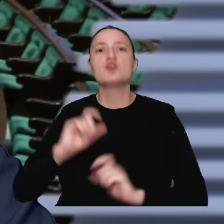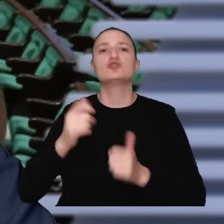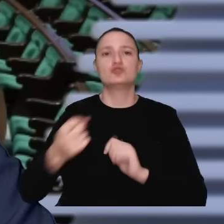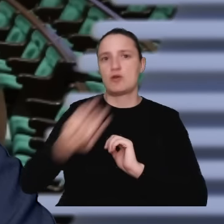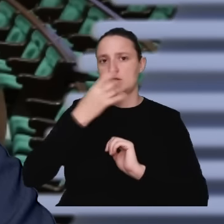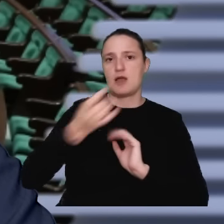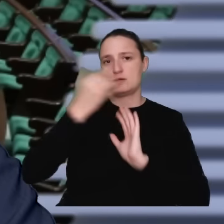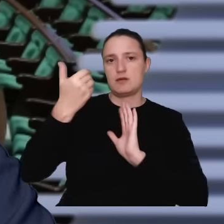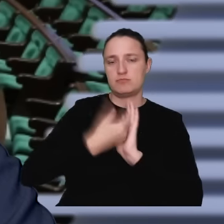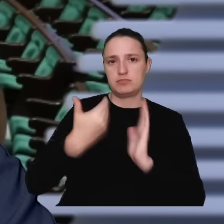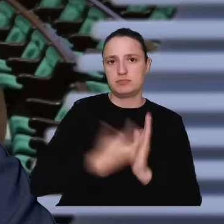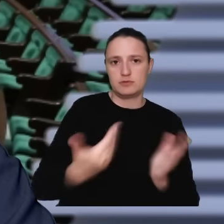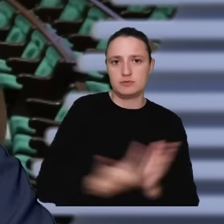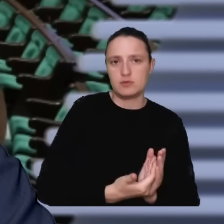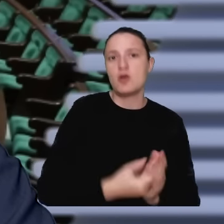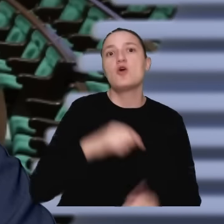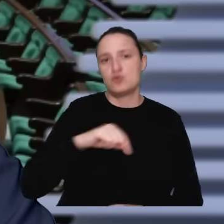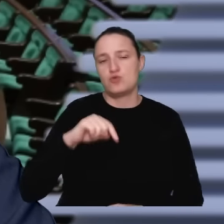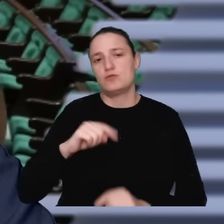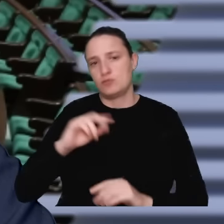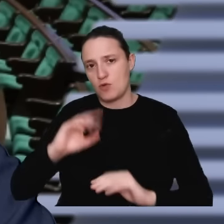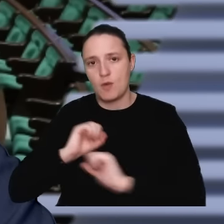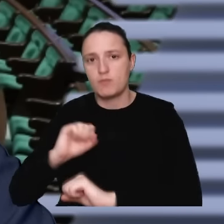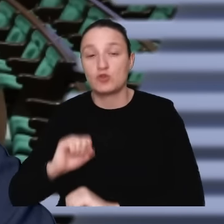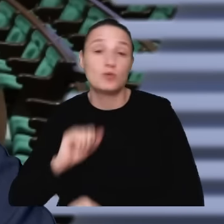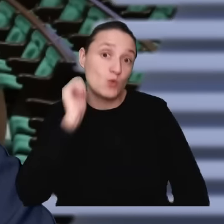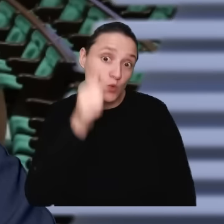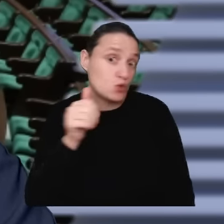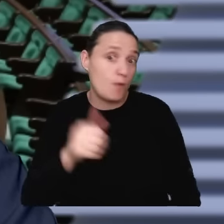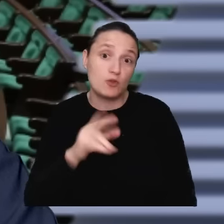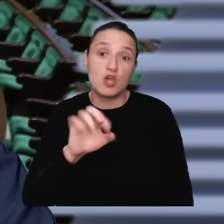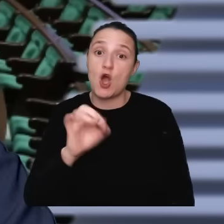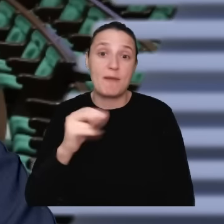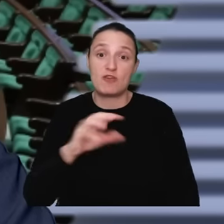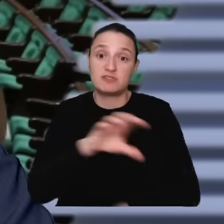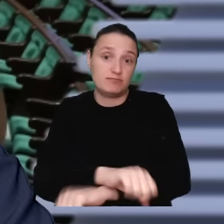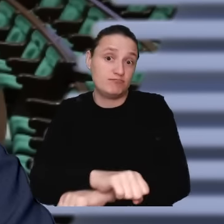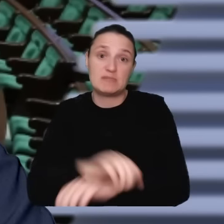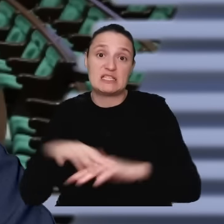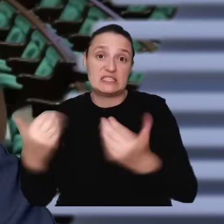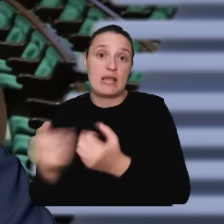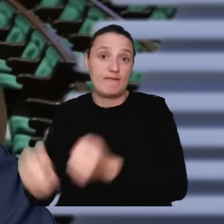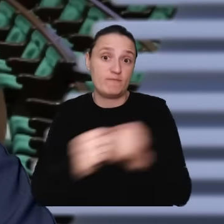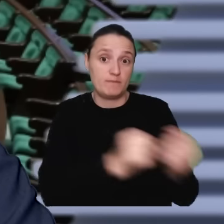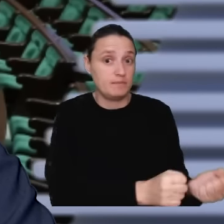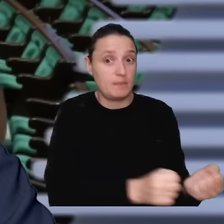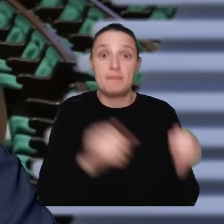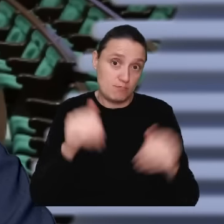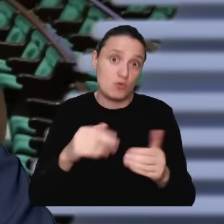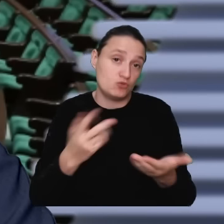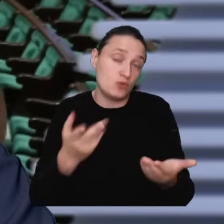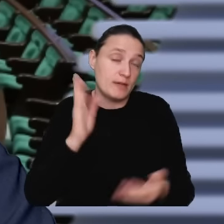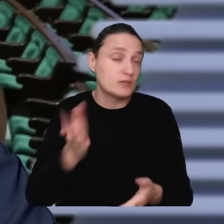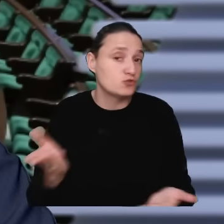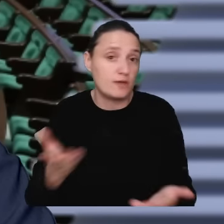postawić prokuratura. Być może jutro minister Romanowski w kajdankach będzie wyprowadzony z Sejmu. Takiego scenariusza nie można wykluczyć,